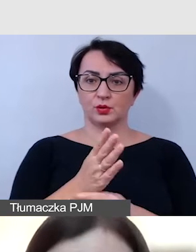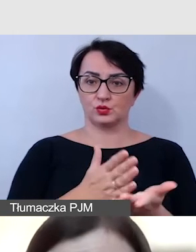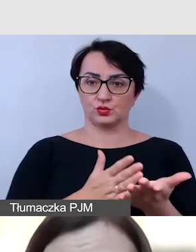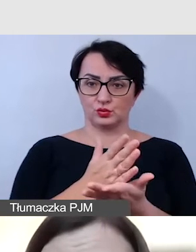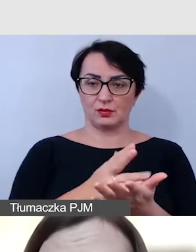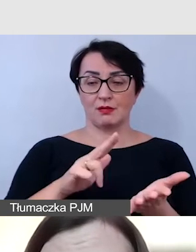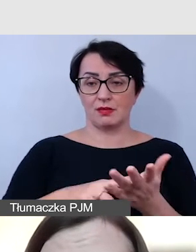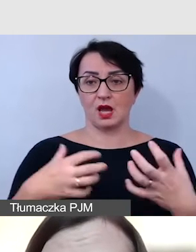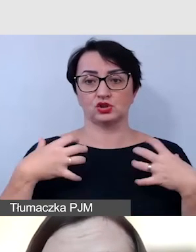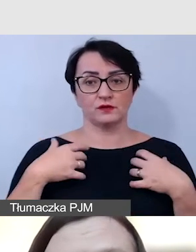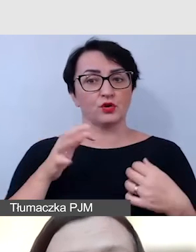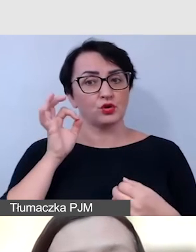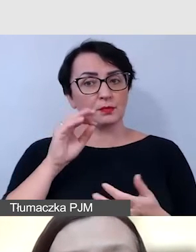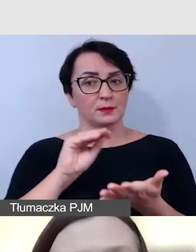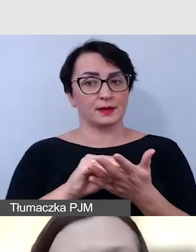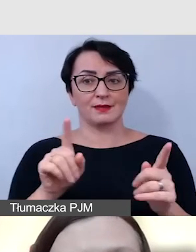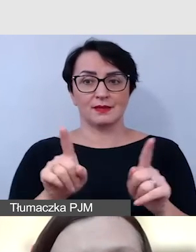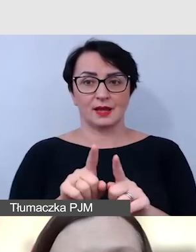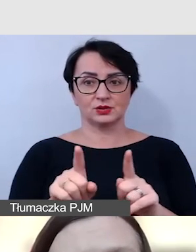na żywo jest też dobrą praktyką,